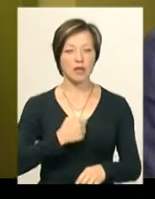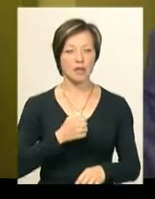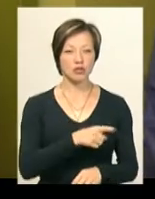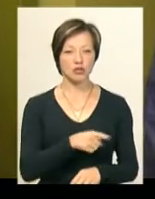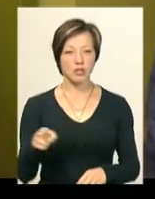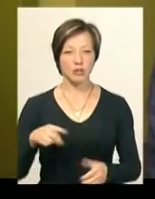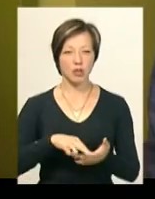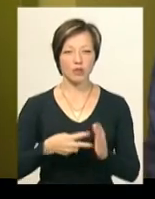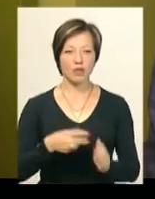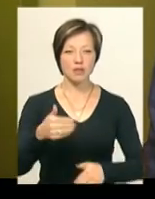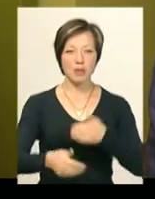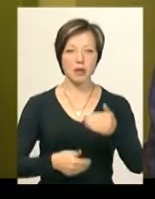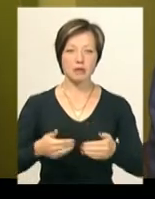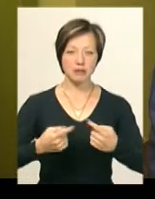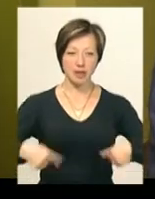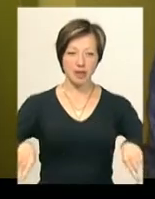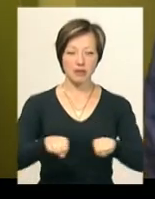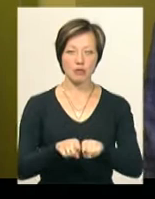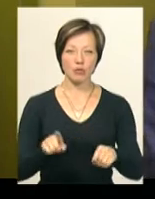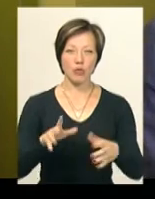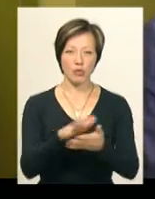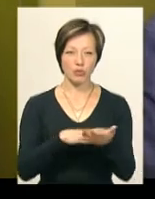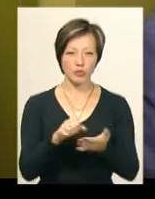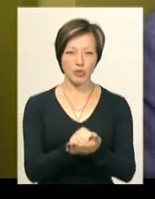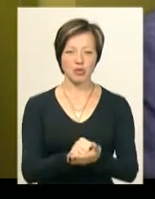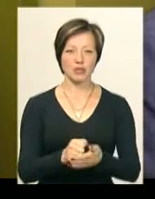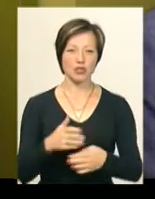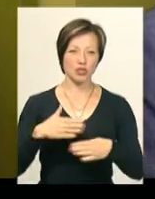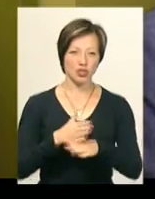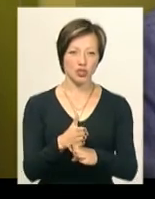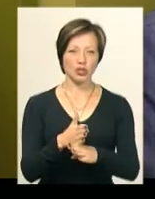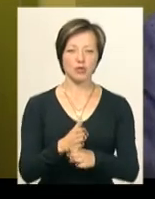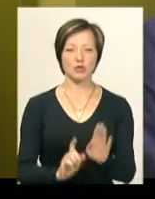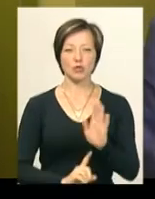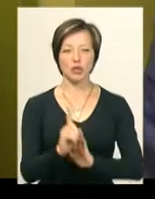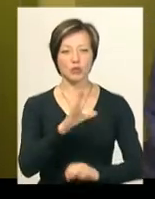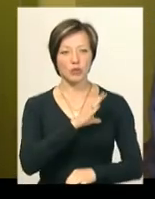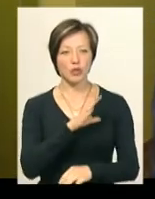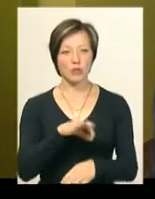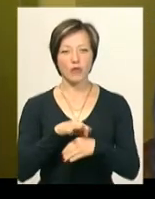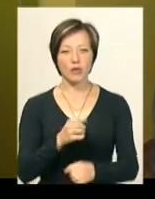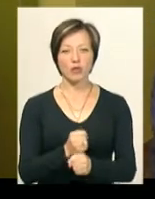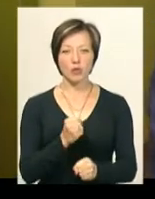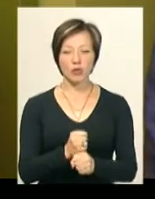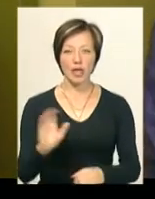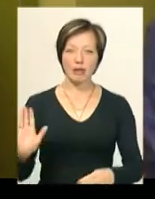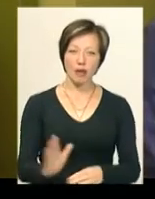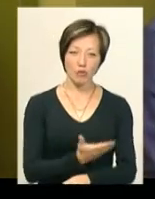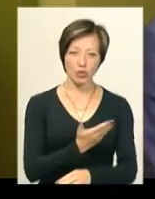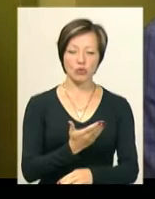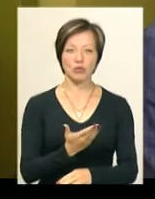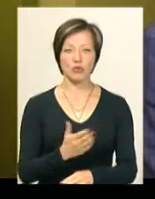планувався басейн. Воно було розбите, згуйноване, знищене. Спочатку були проведені роботи з демонтажу,